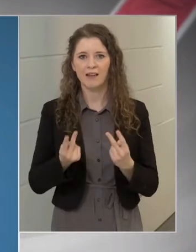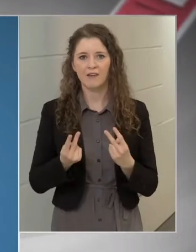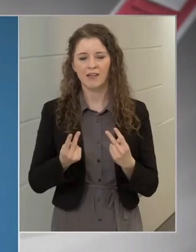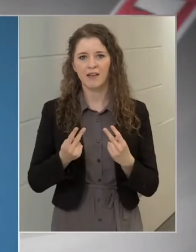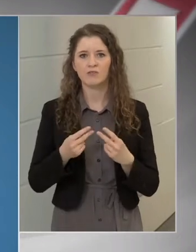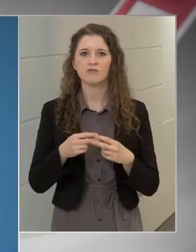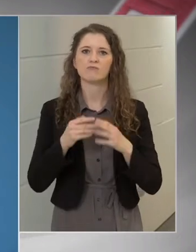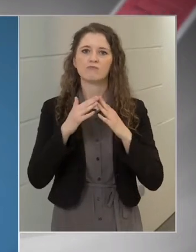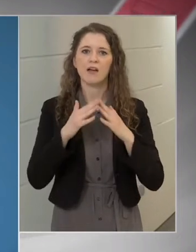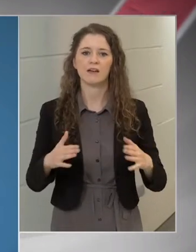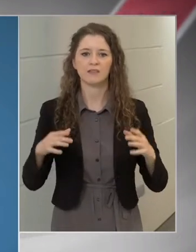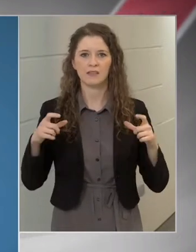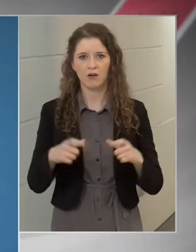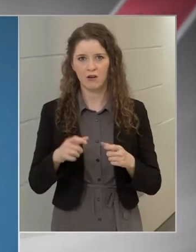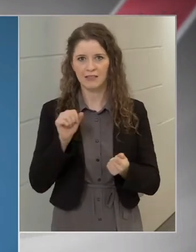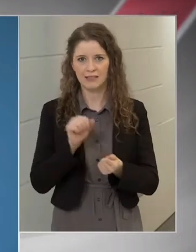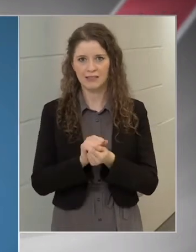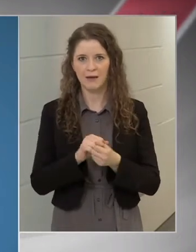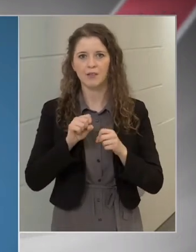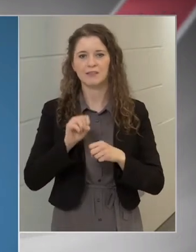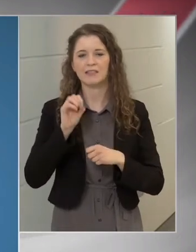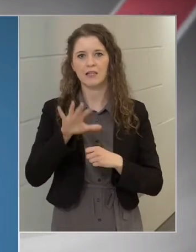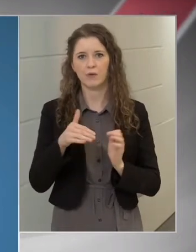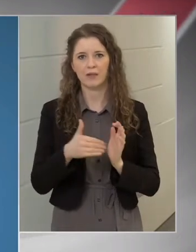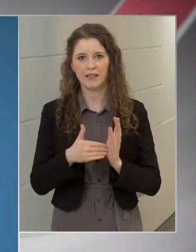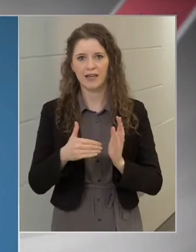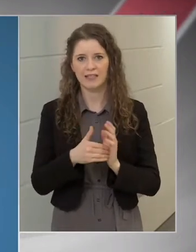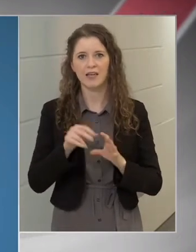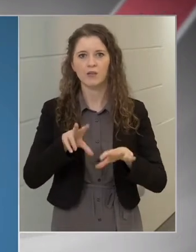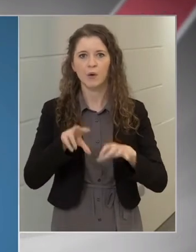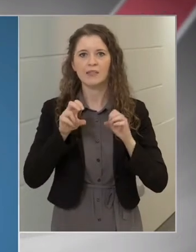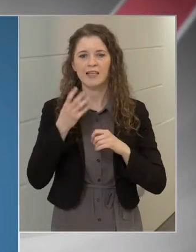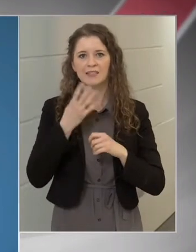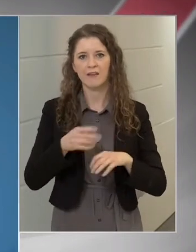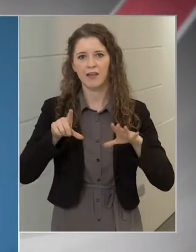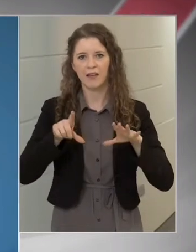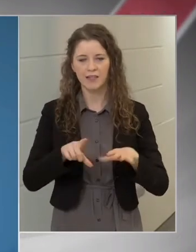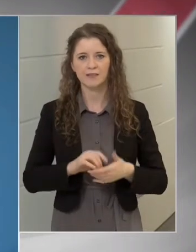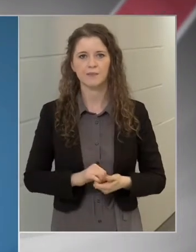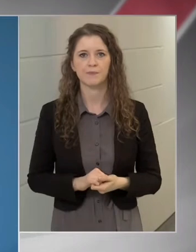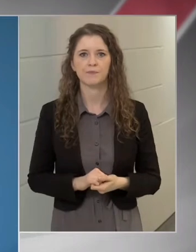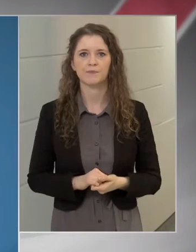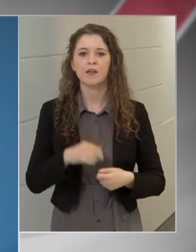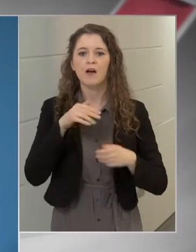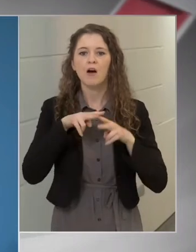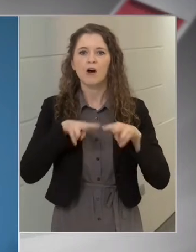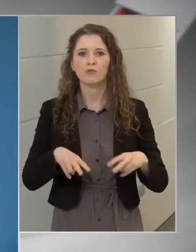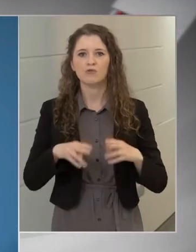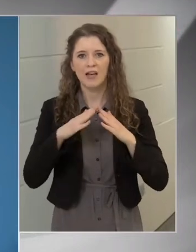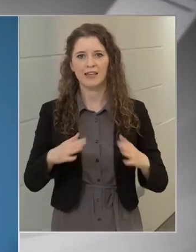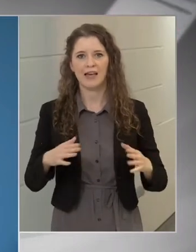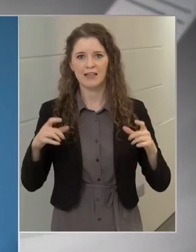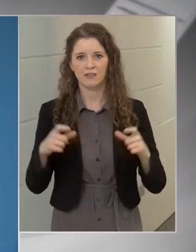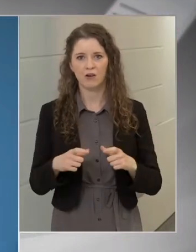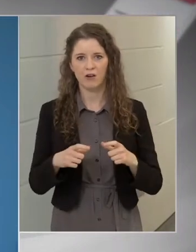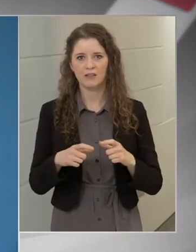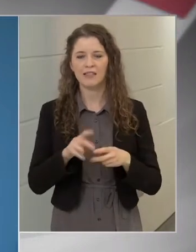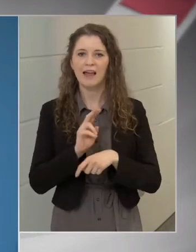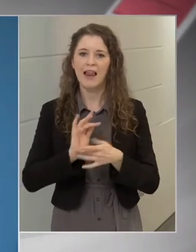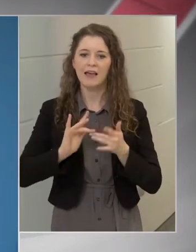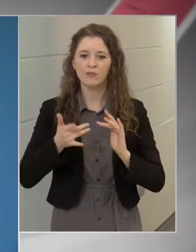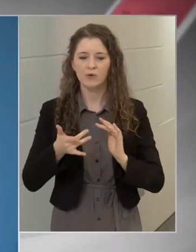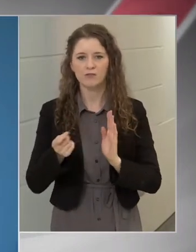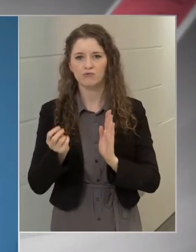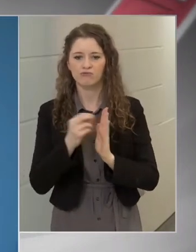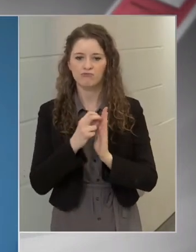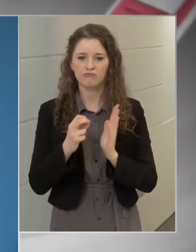lévő hatósági házi karanténok száma 15.847-es. A hatósági házi karantén elektronikus ellenőrzését